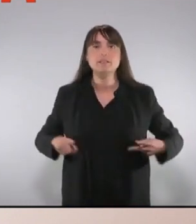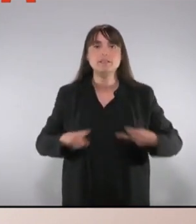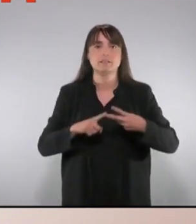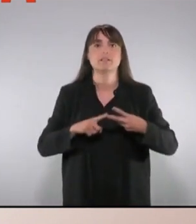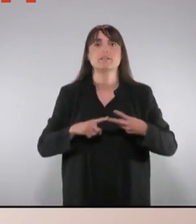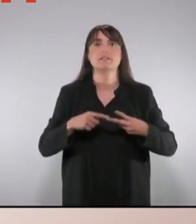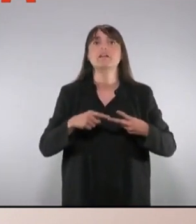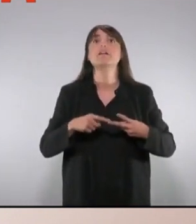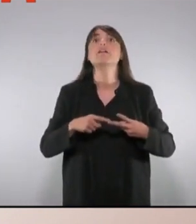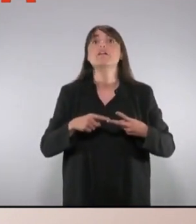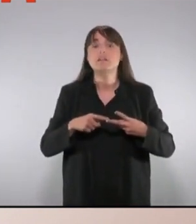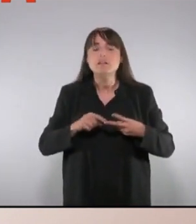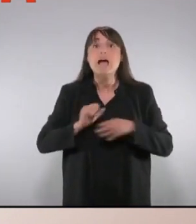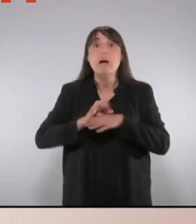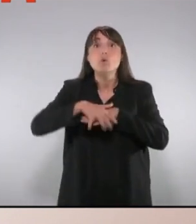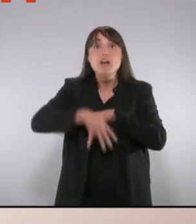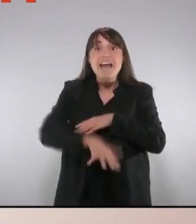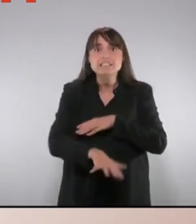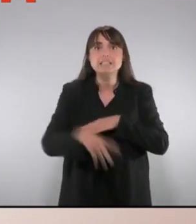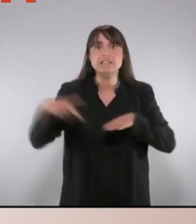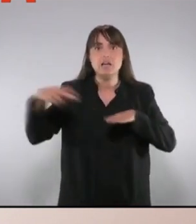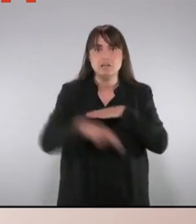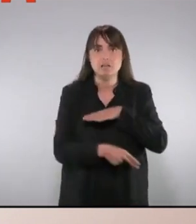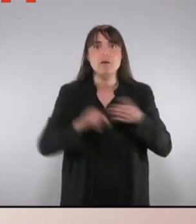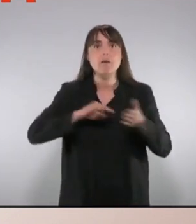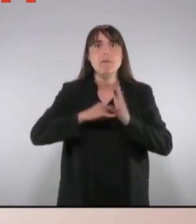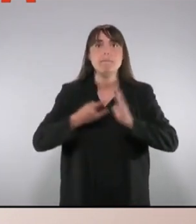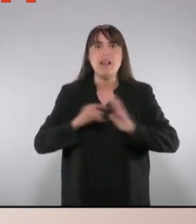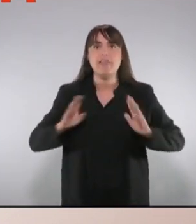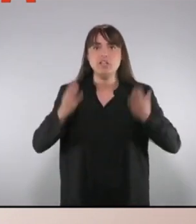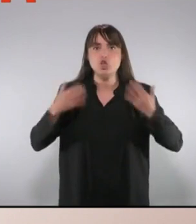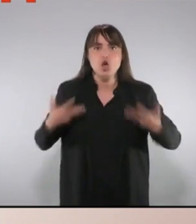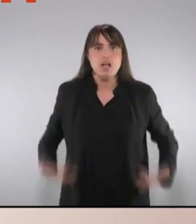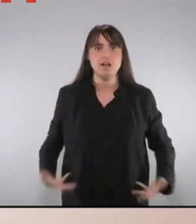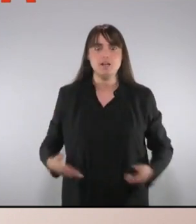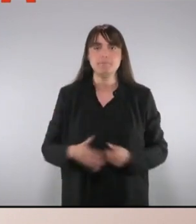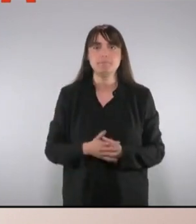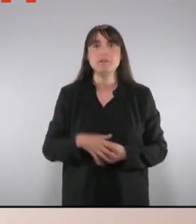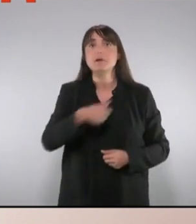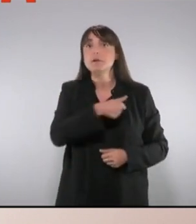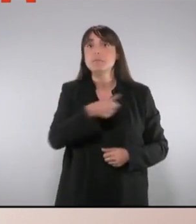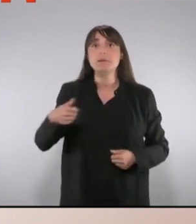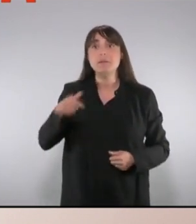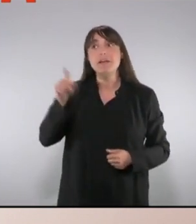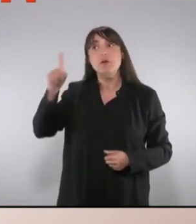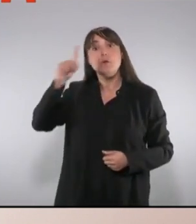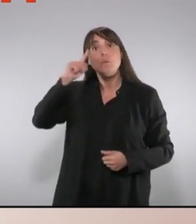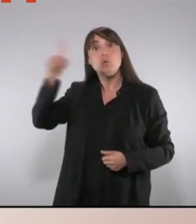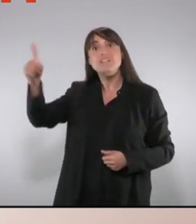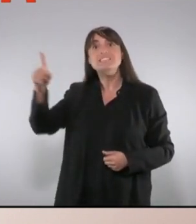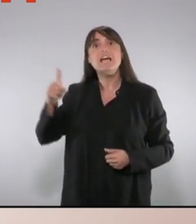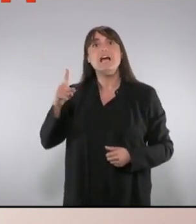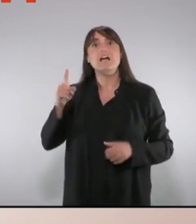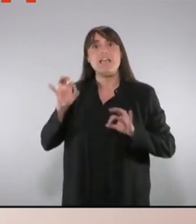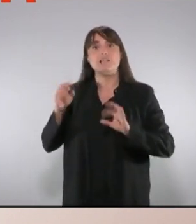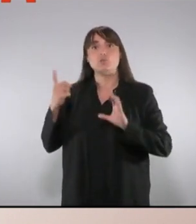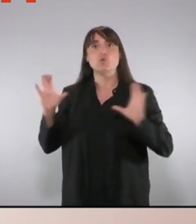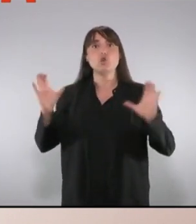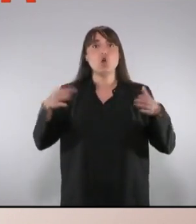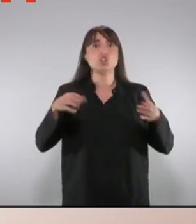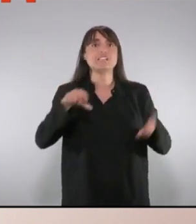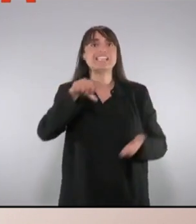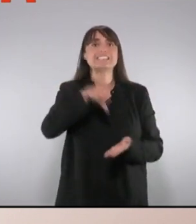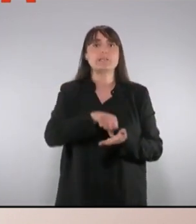aturem-les i pla de xoc immediat. Primer, cal desmilitaritzar els cossos policials. La policia és un cos civil